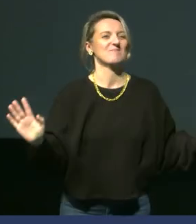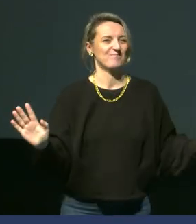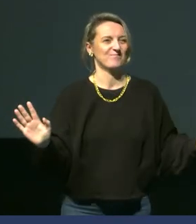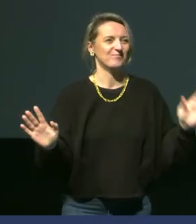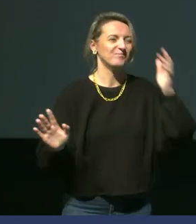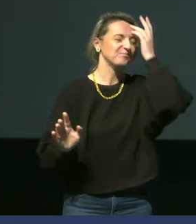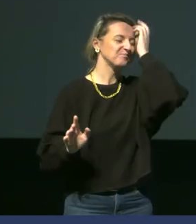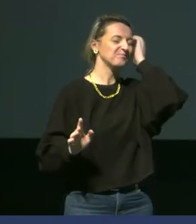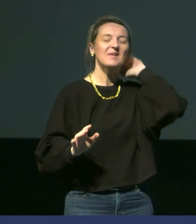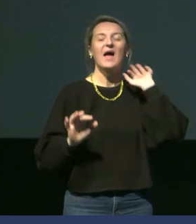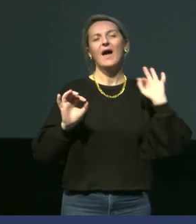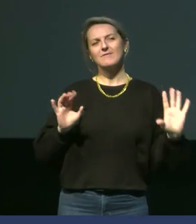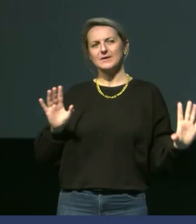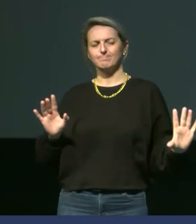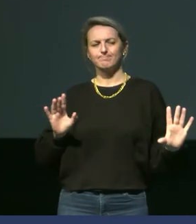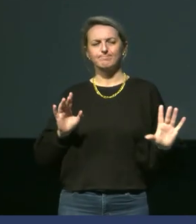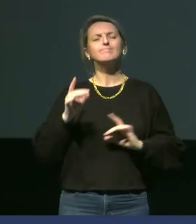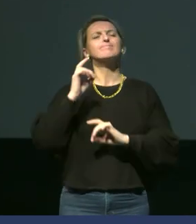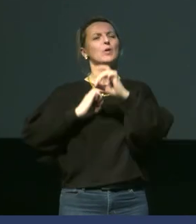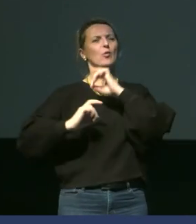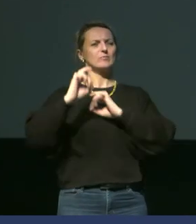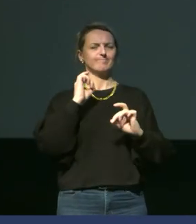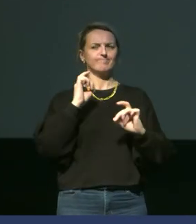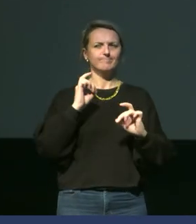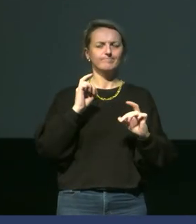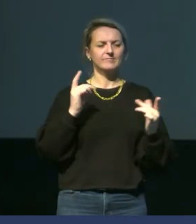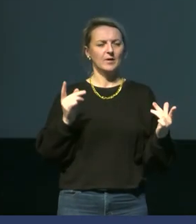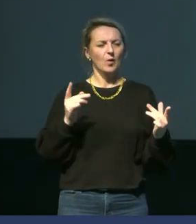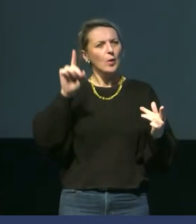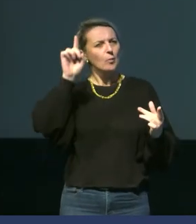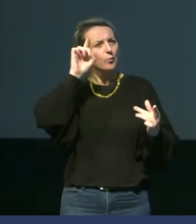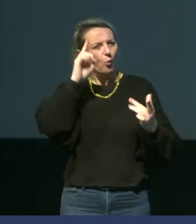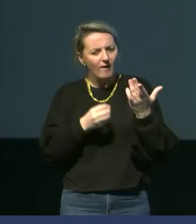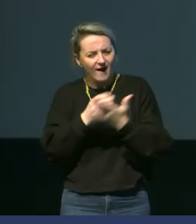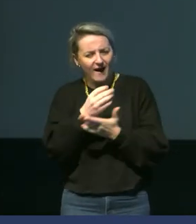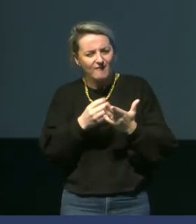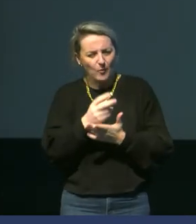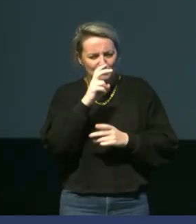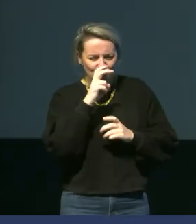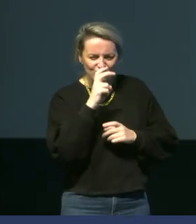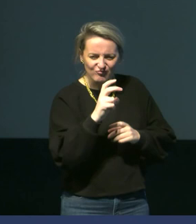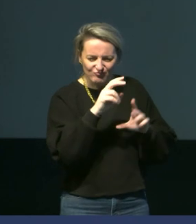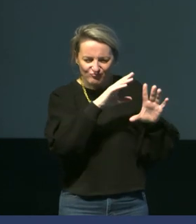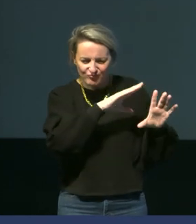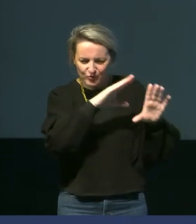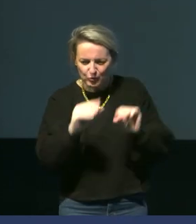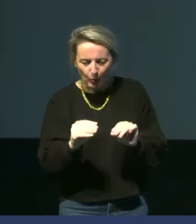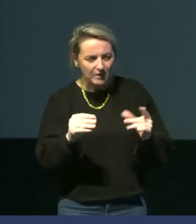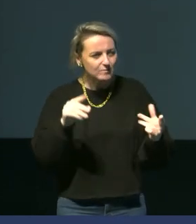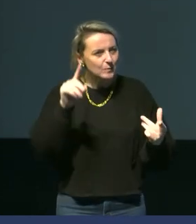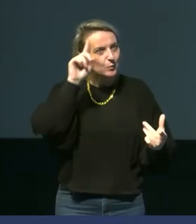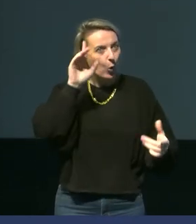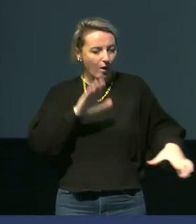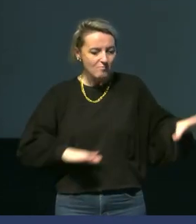Alors, revenons-en à notre hypothèse. La raison pour laquelle j'ai été collecter les données sur le terrain, c'est de comprendre pourquoi est-ce que les manchots